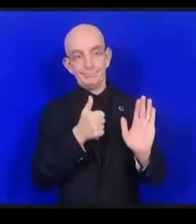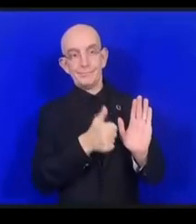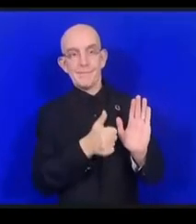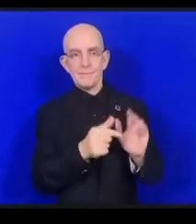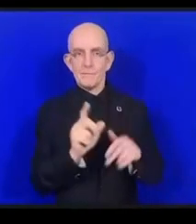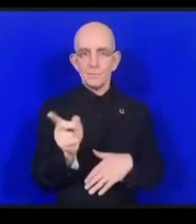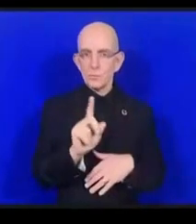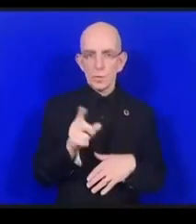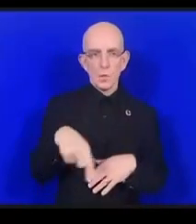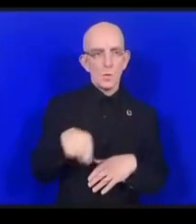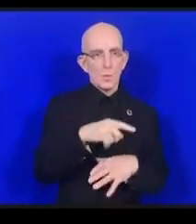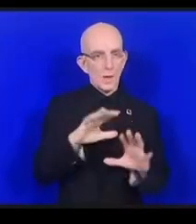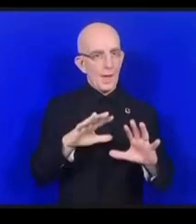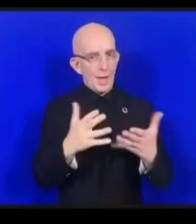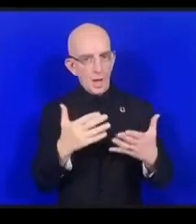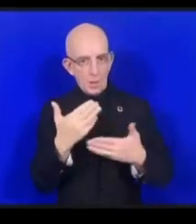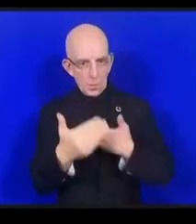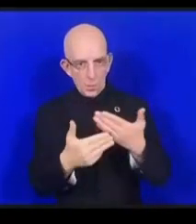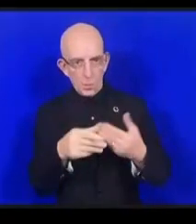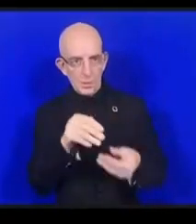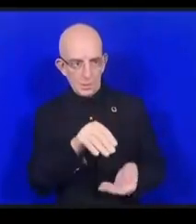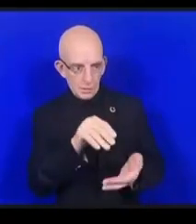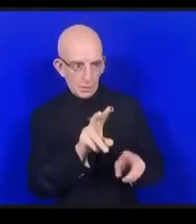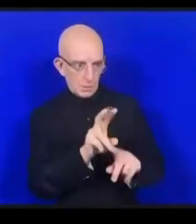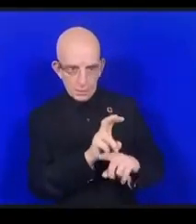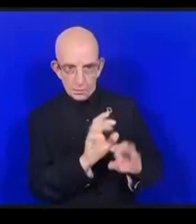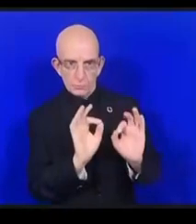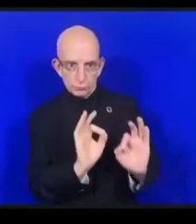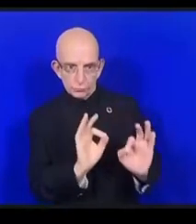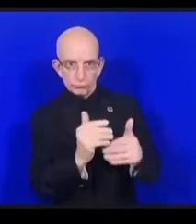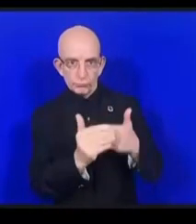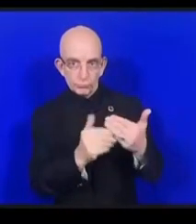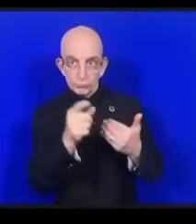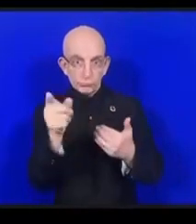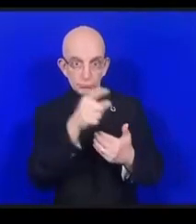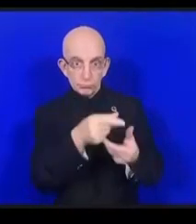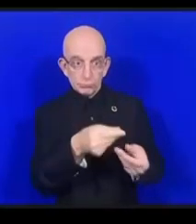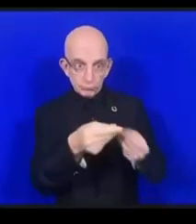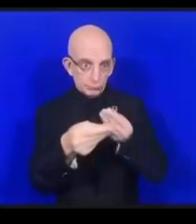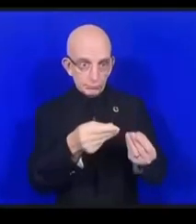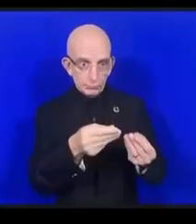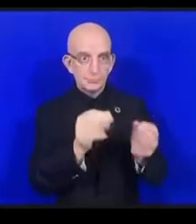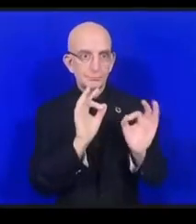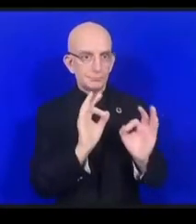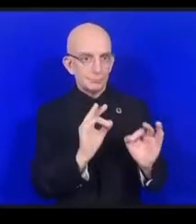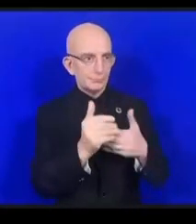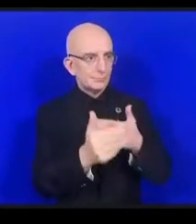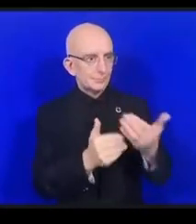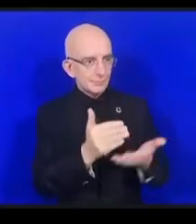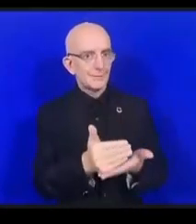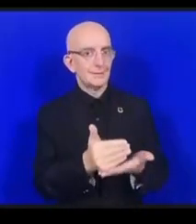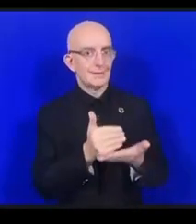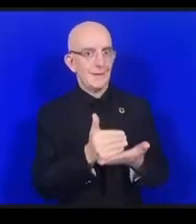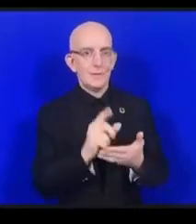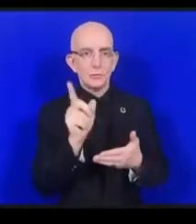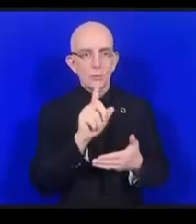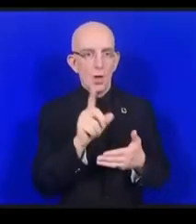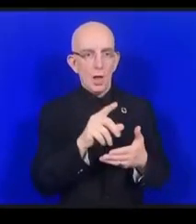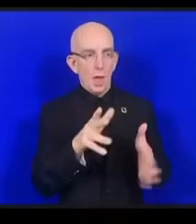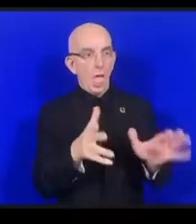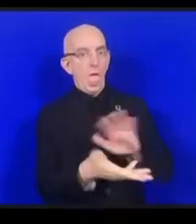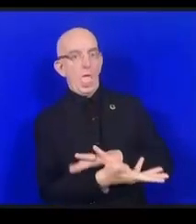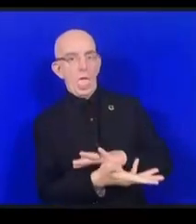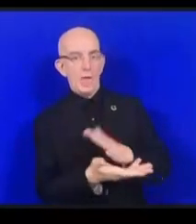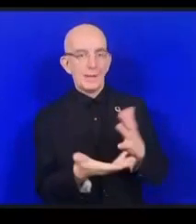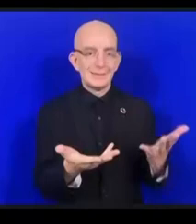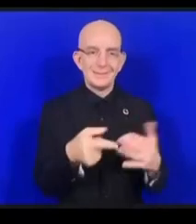sûre et sécurisée ces valeurs ont donc été posées et maintenant nous essayons de voir quelle est